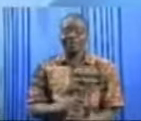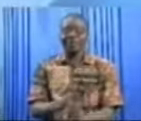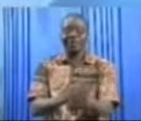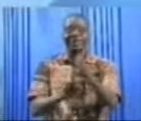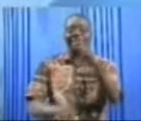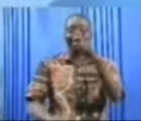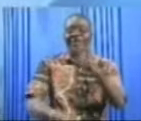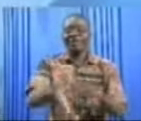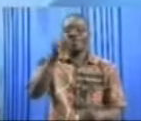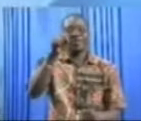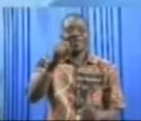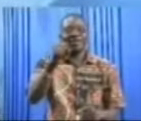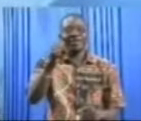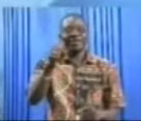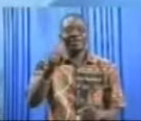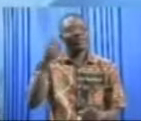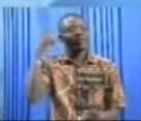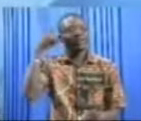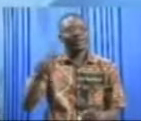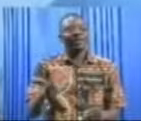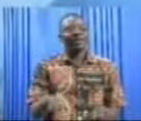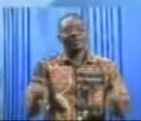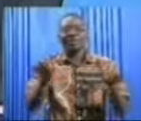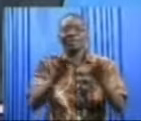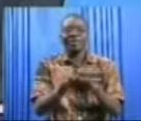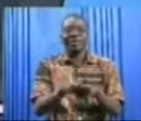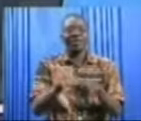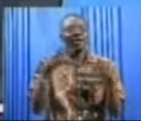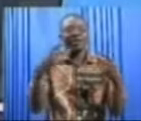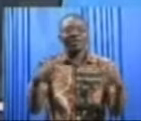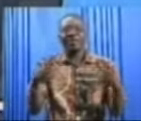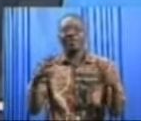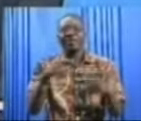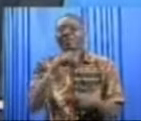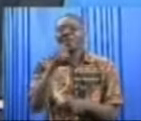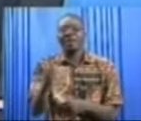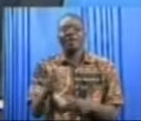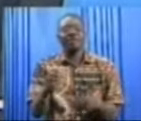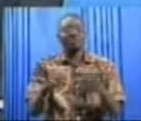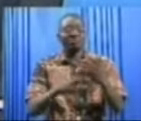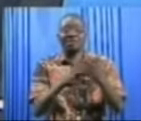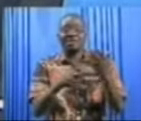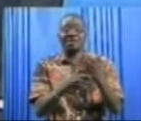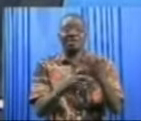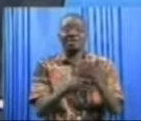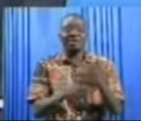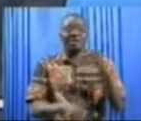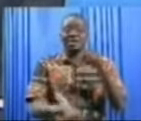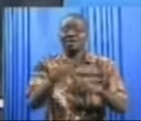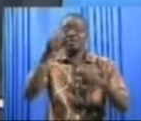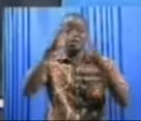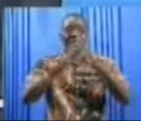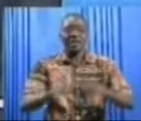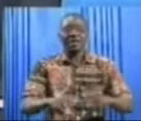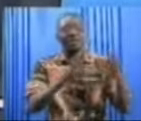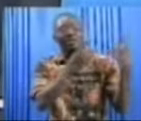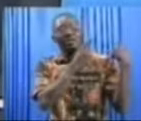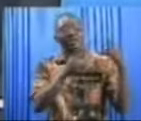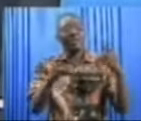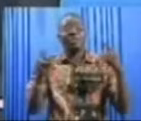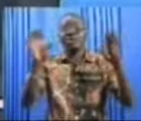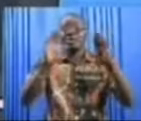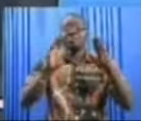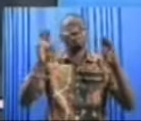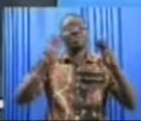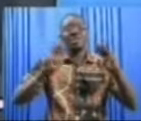'oublier, c'est un guichet fermé. C'est un guichet fermé. Ça veut dire qu ne vend pas de tickets au stade. Les tickets, c'est depuis mardi que les tickets sont mis en